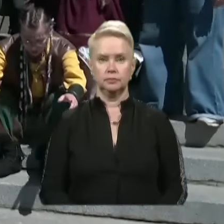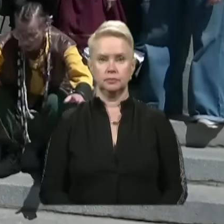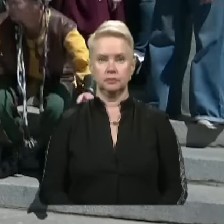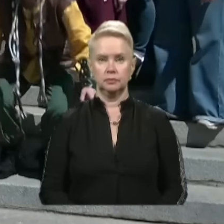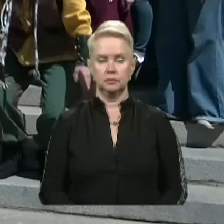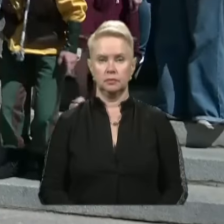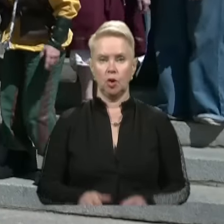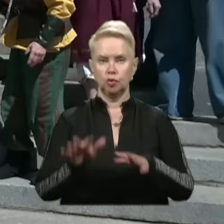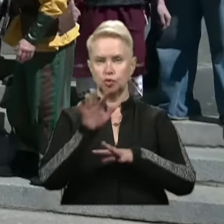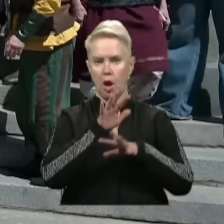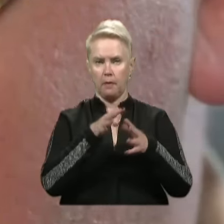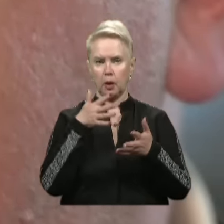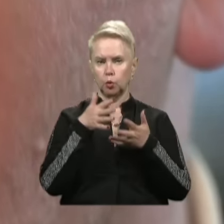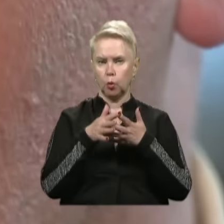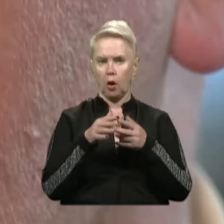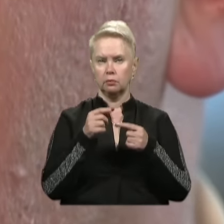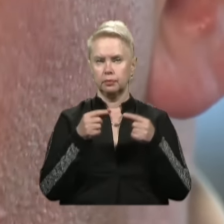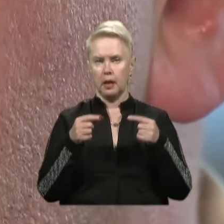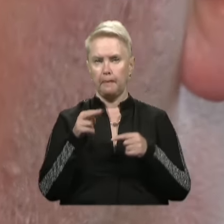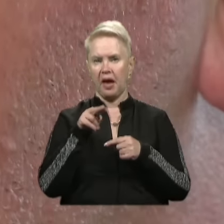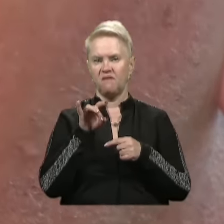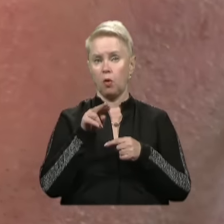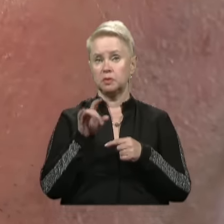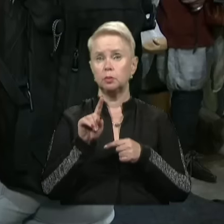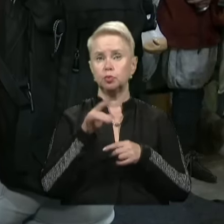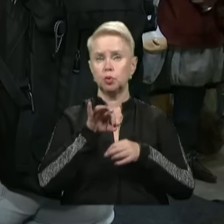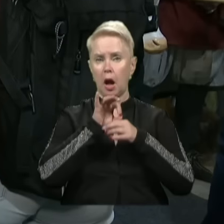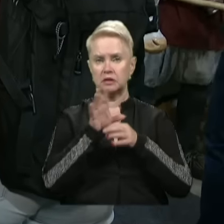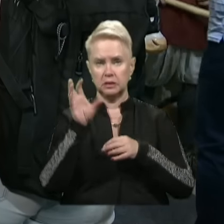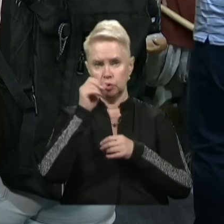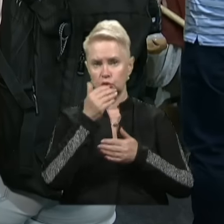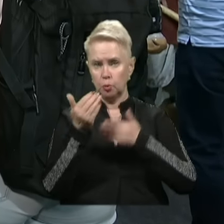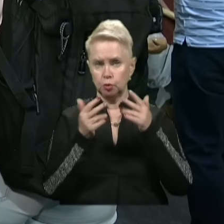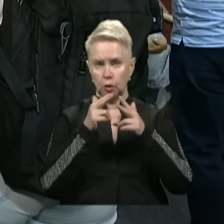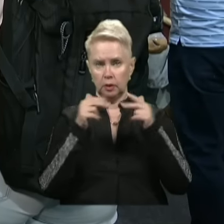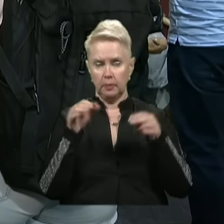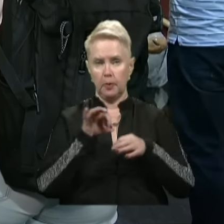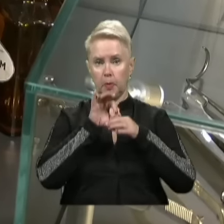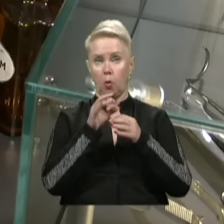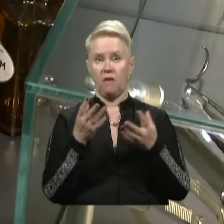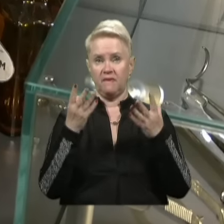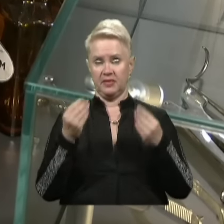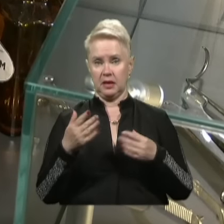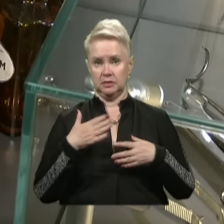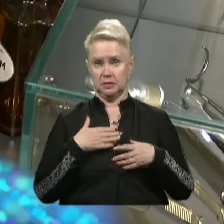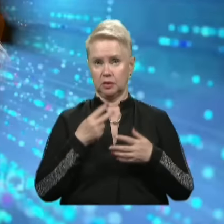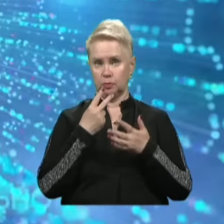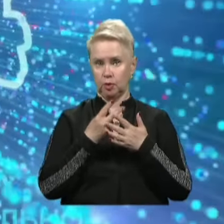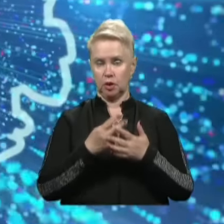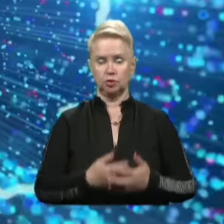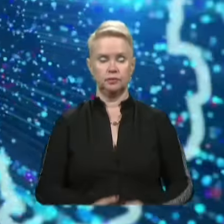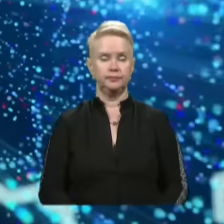Шамани, магічні ритуали та перформанси. Чому акція «Ніч в музеї» у Дніпрі проходила в день? Наш репортаж.